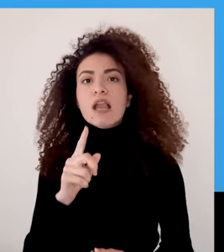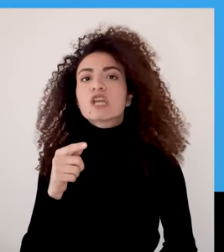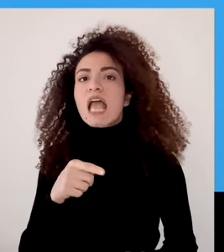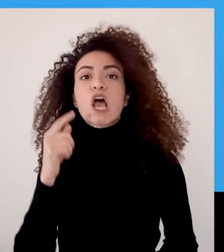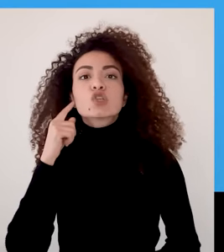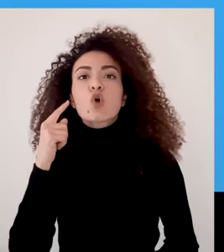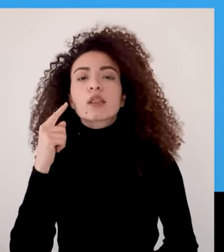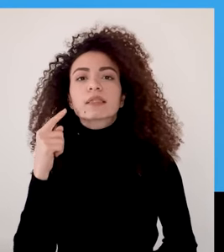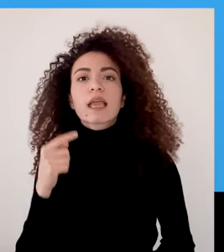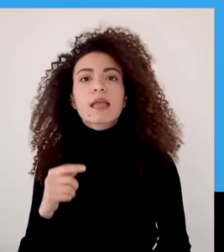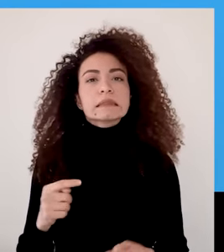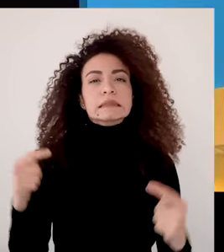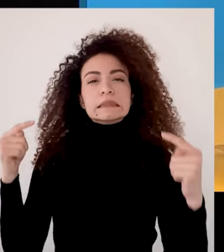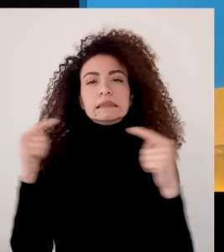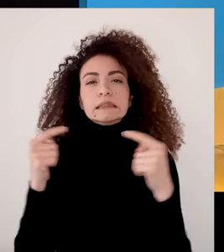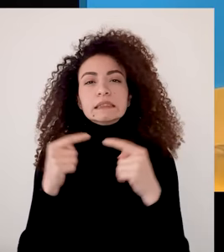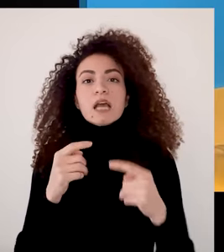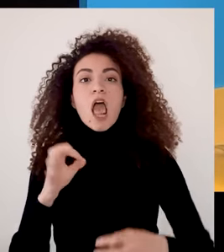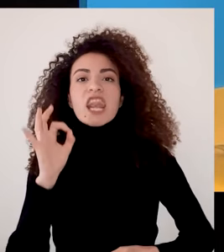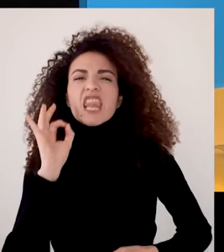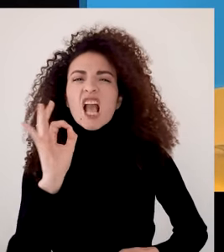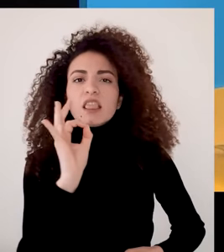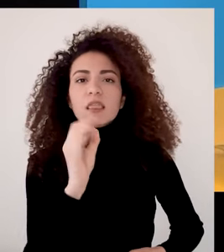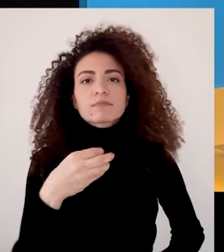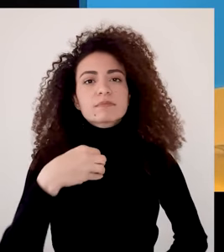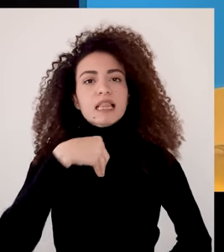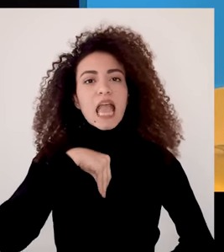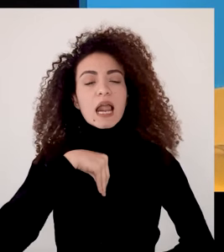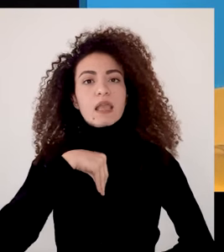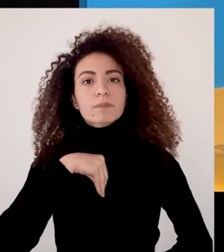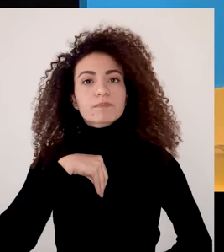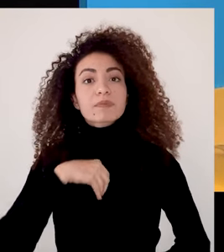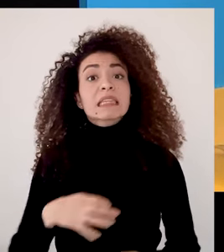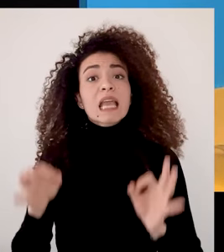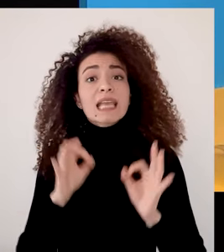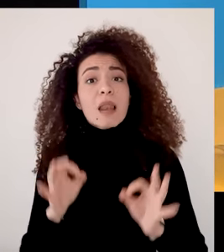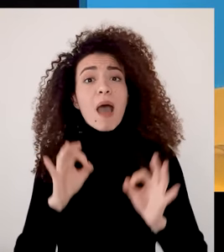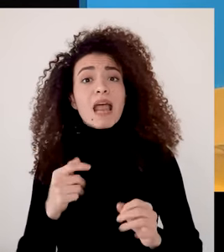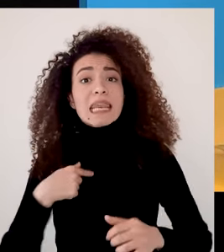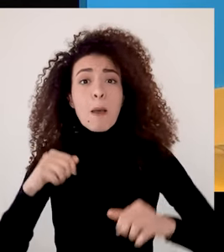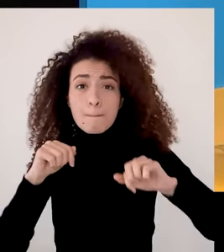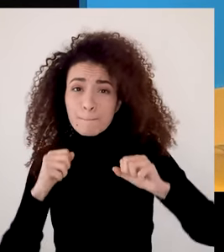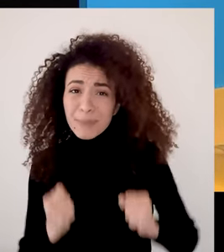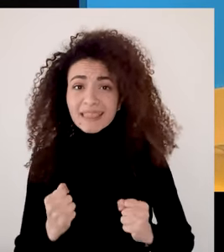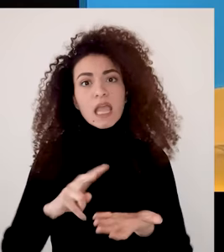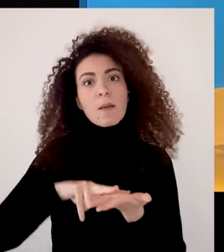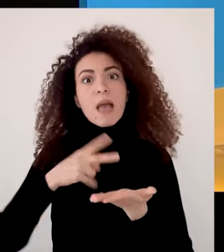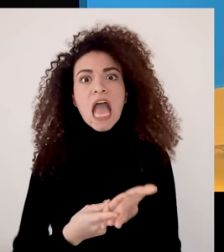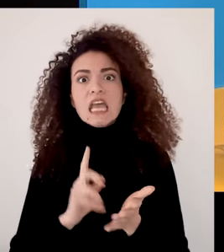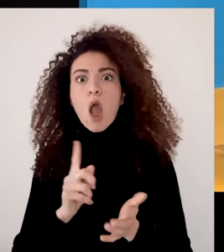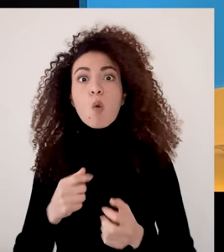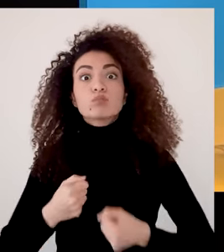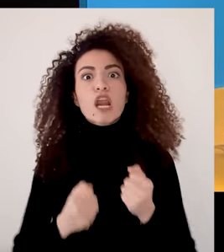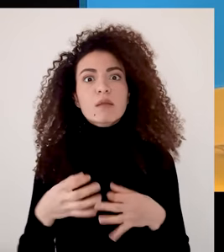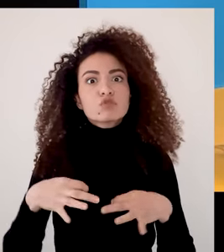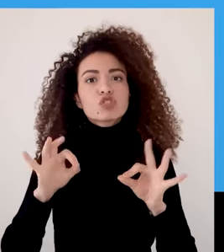يمكن نوصف هيدا الصوت المعارض بالناقض الداخلي واللي بيظهر بكل مرة منجرب نغير شيء أو نعمل خطوة